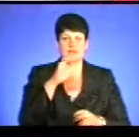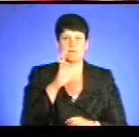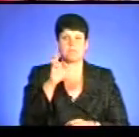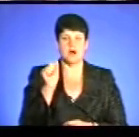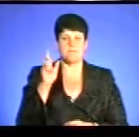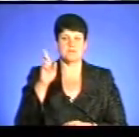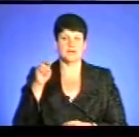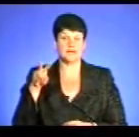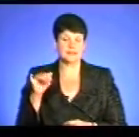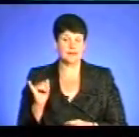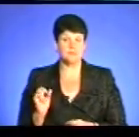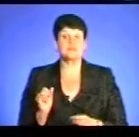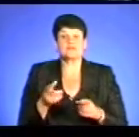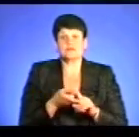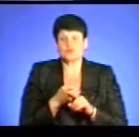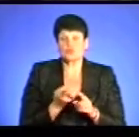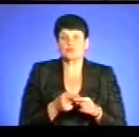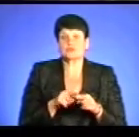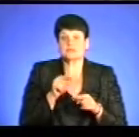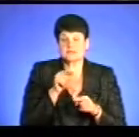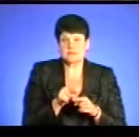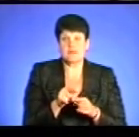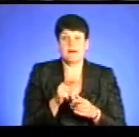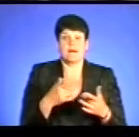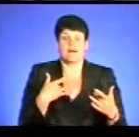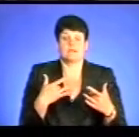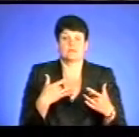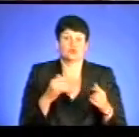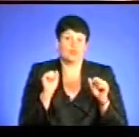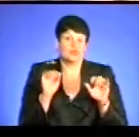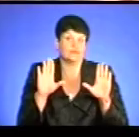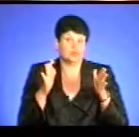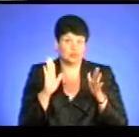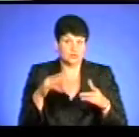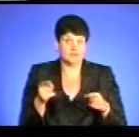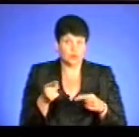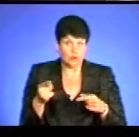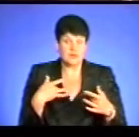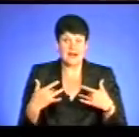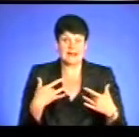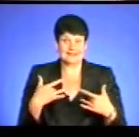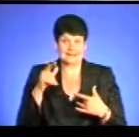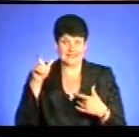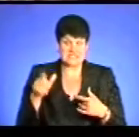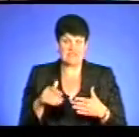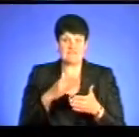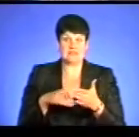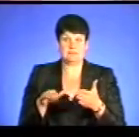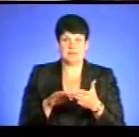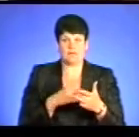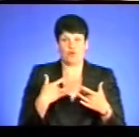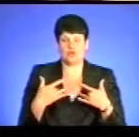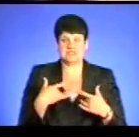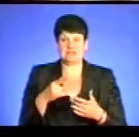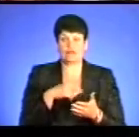можливий зрив концерту у Тернополі артист відмінив виступ у нашому місті. Спочатку російської окупації тернопільські